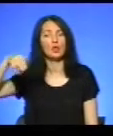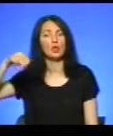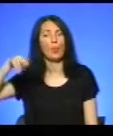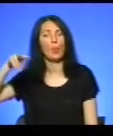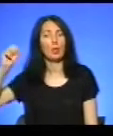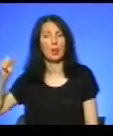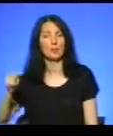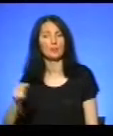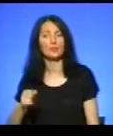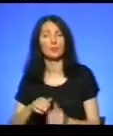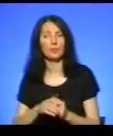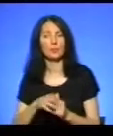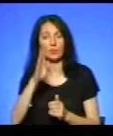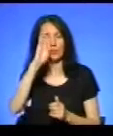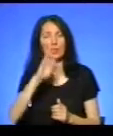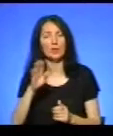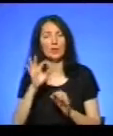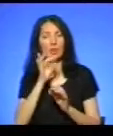боявся за власну безпеку.